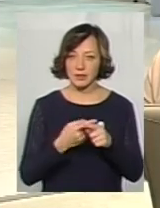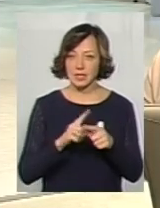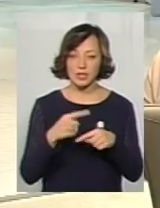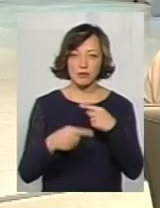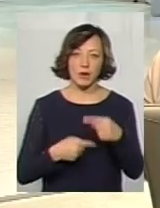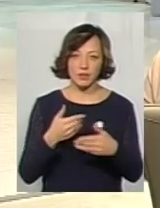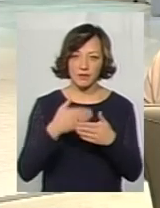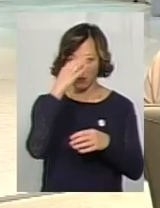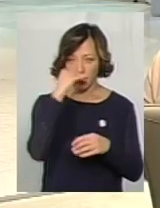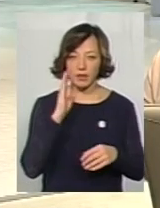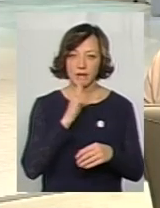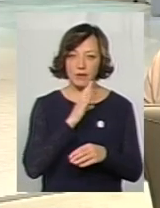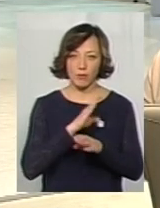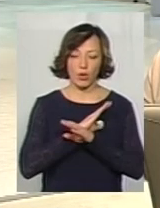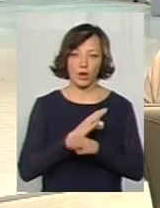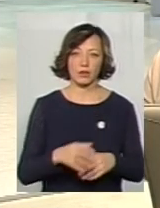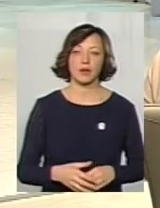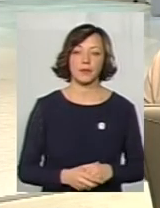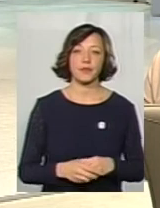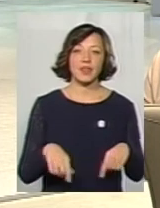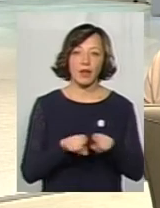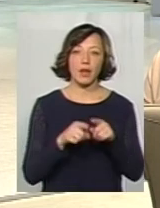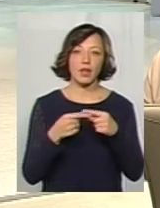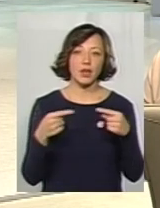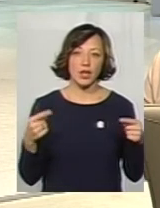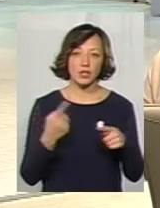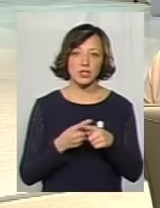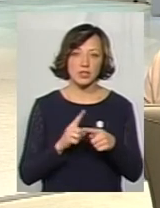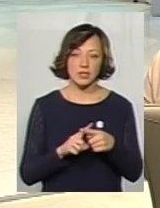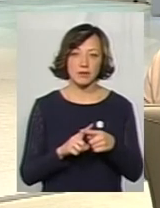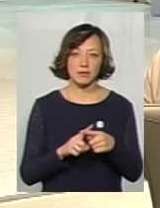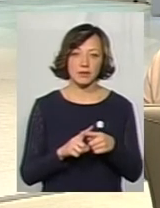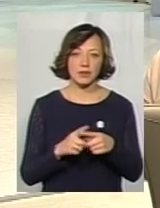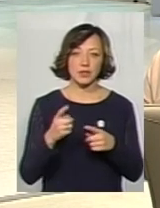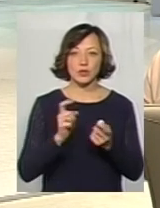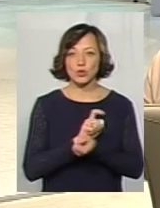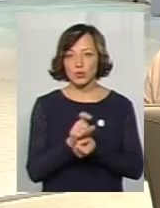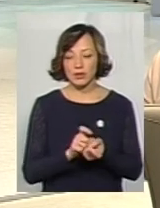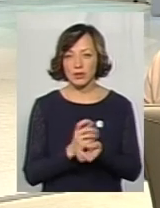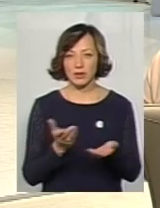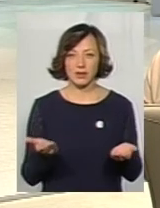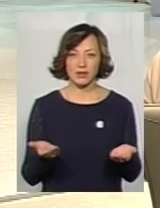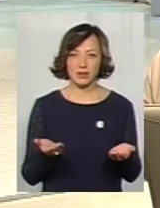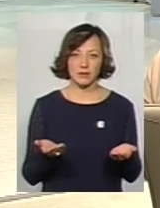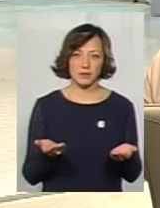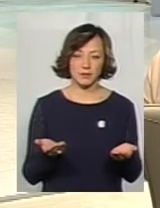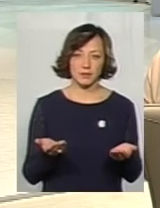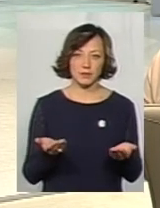спадщина від батьків, від покійних батьків. І такі речі, це такі чутки, скажімо,